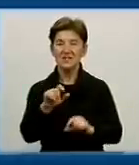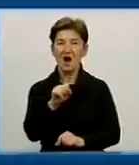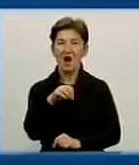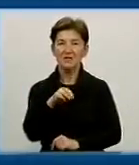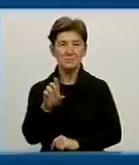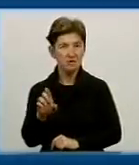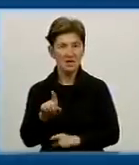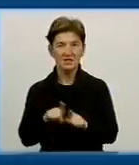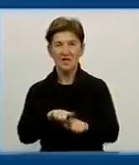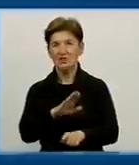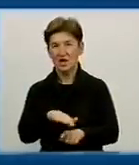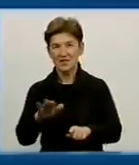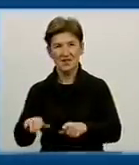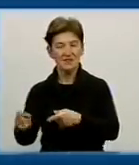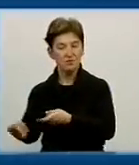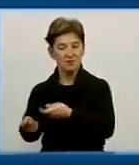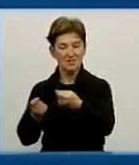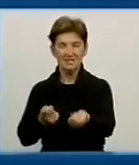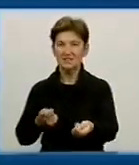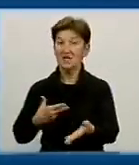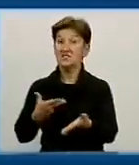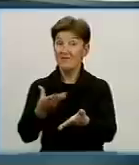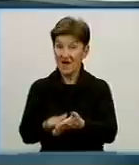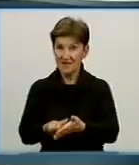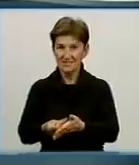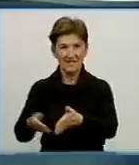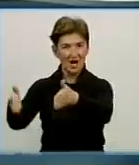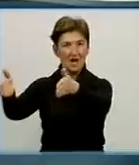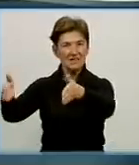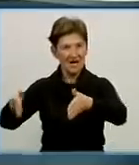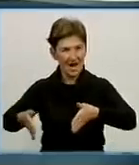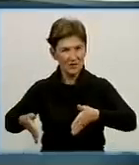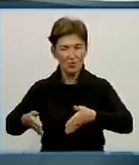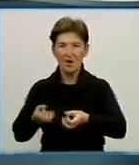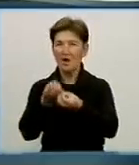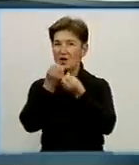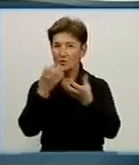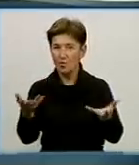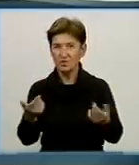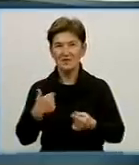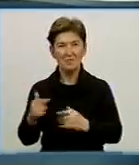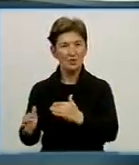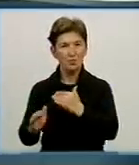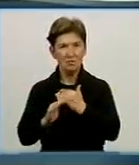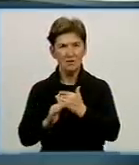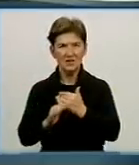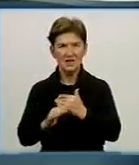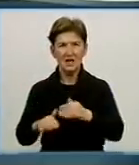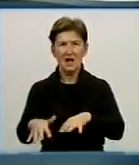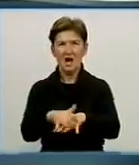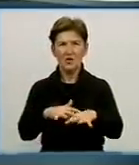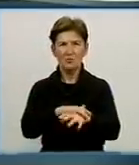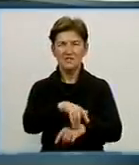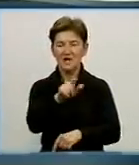привезли свої овочі з власних присадивних ділянок. І дуже добре, що нам якраз допомогла в цьому громадська організація